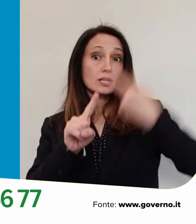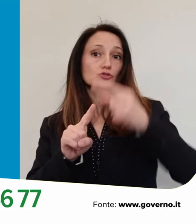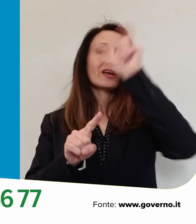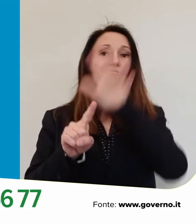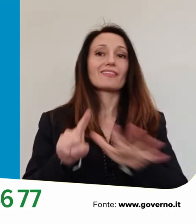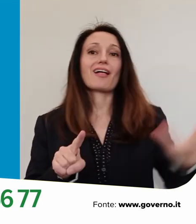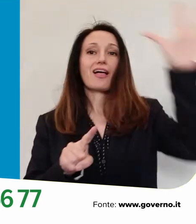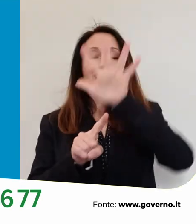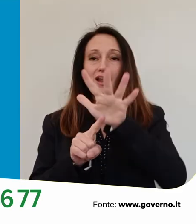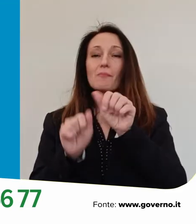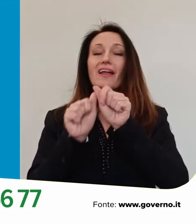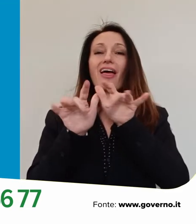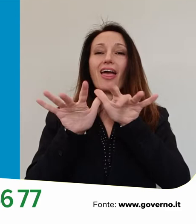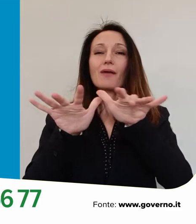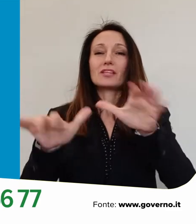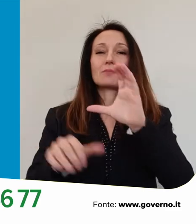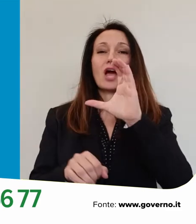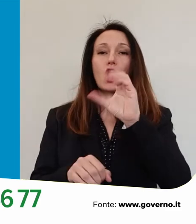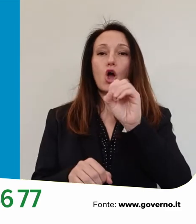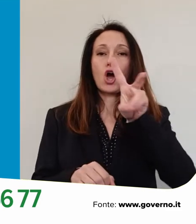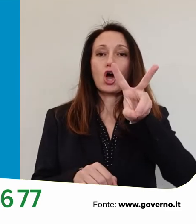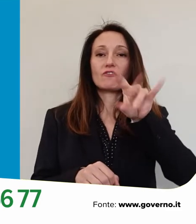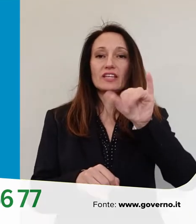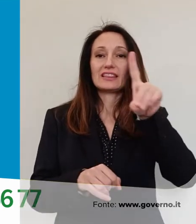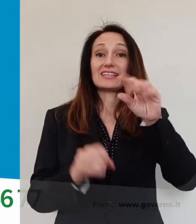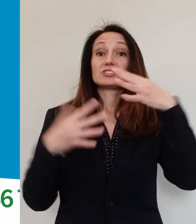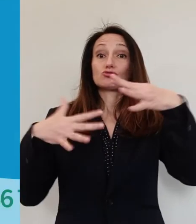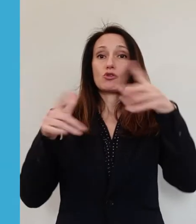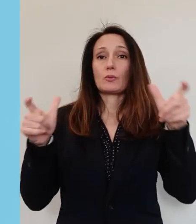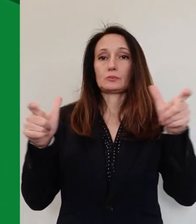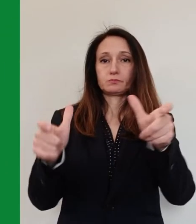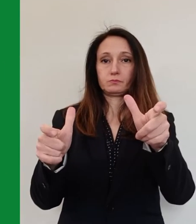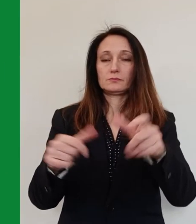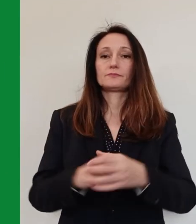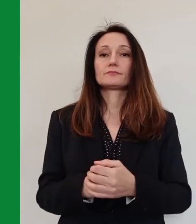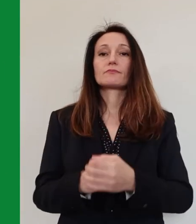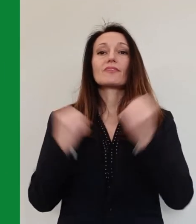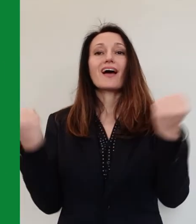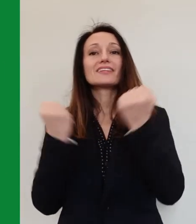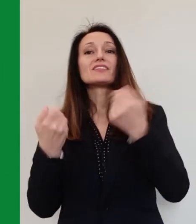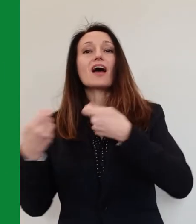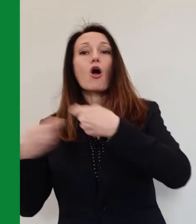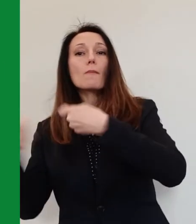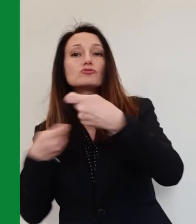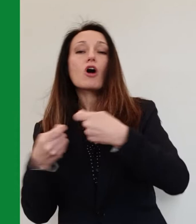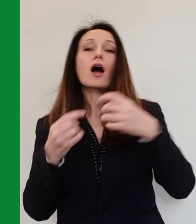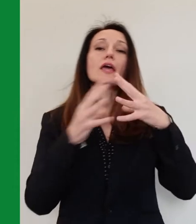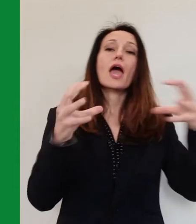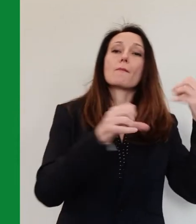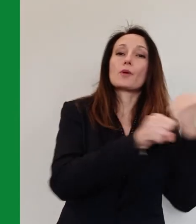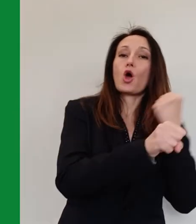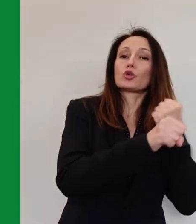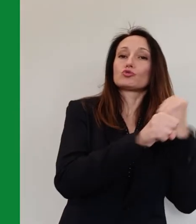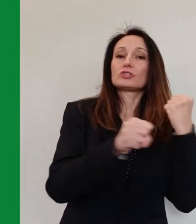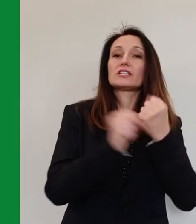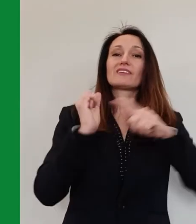-19. Limitazioni alle attività commerciali e produttive. Restano aperti le farmacie